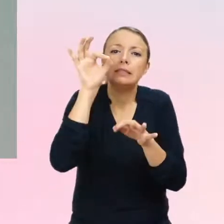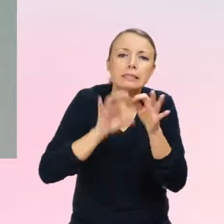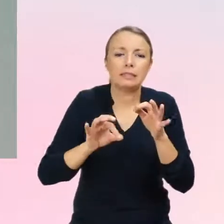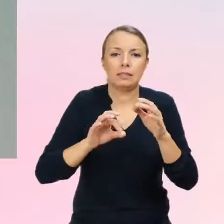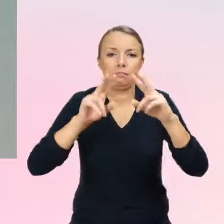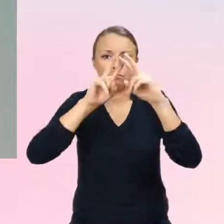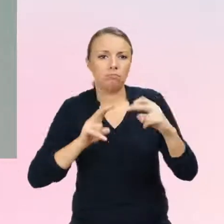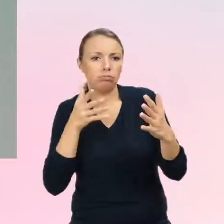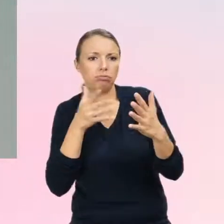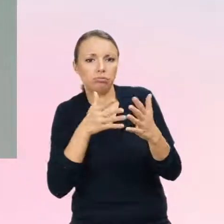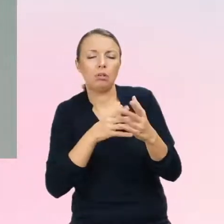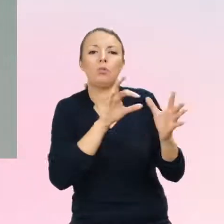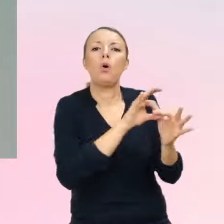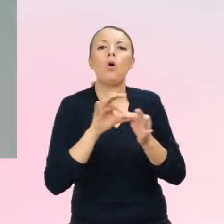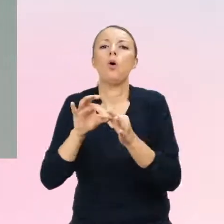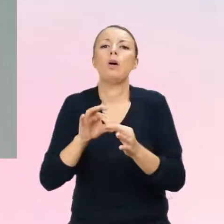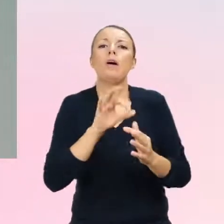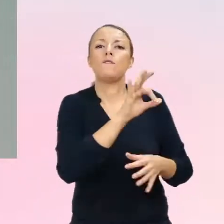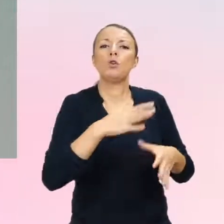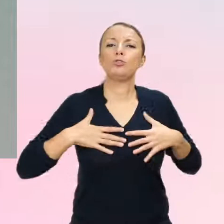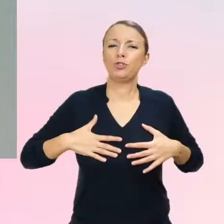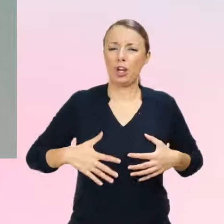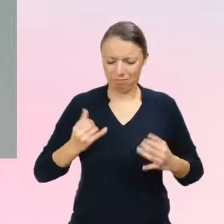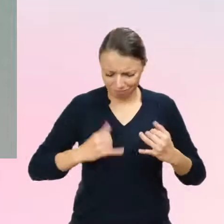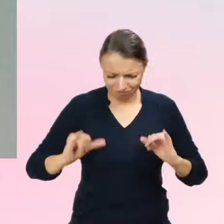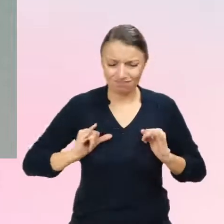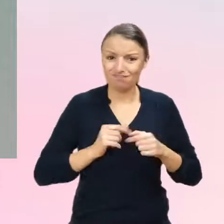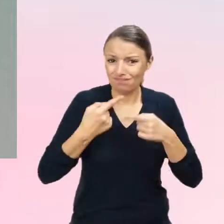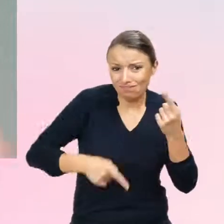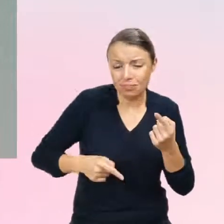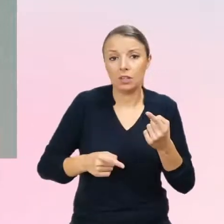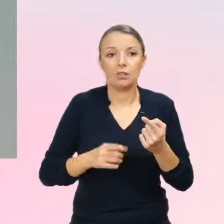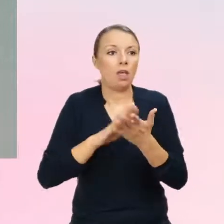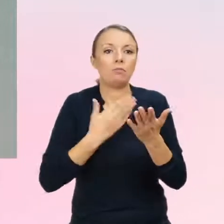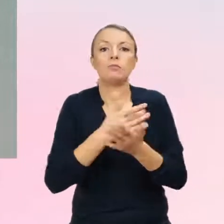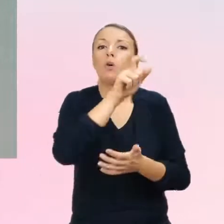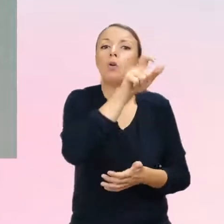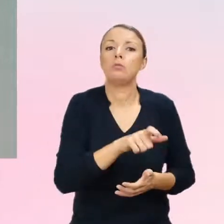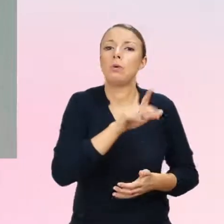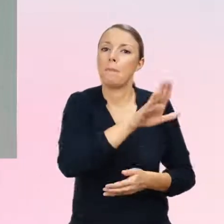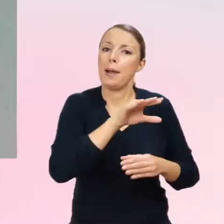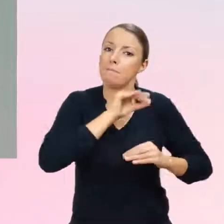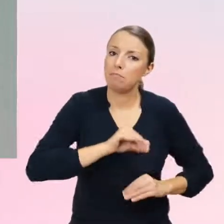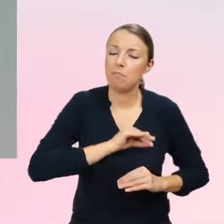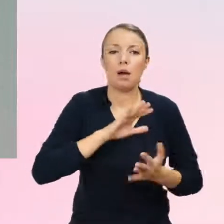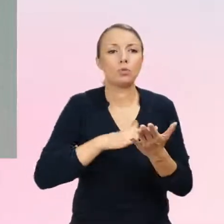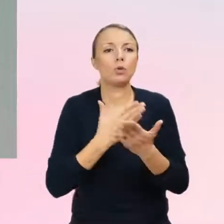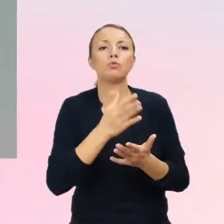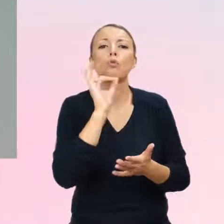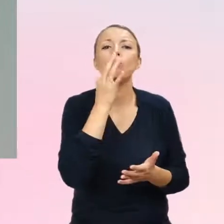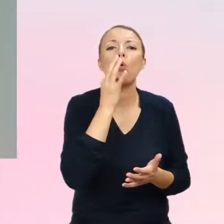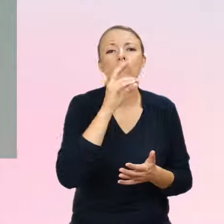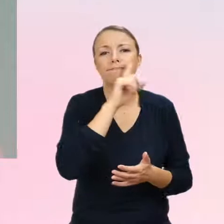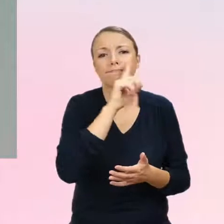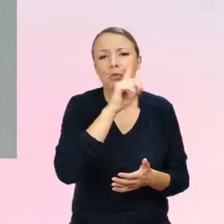diagnozą dysforii płci, tak, bo jeżeli to jest osoba, która ma depresję, czy na przykład jest to adolescent, który nie chodzi do szkoły,